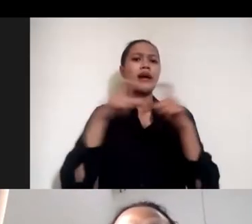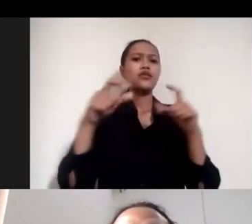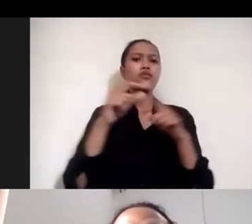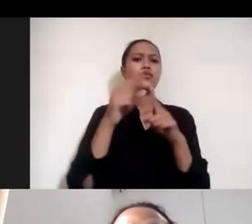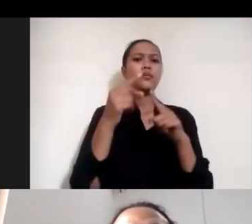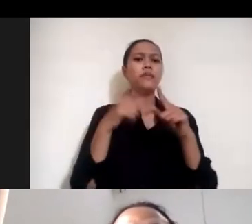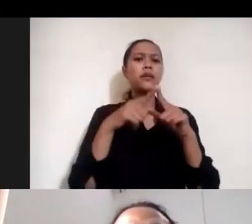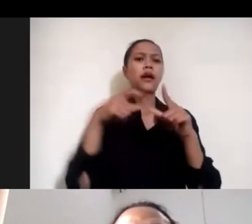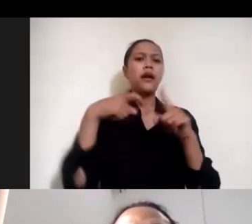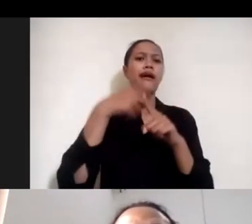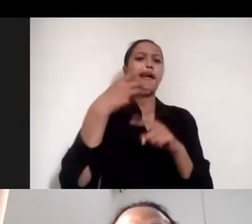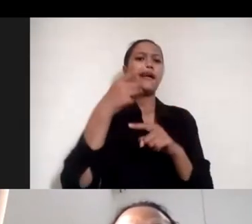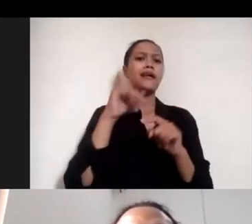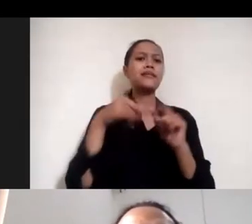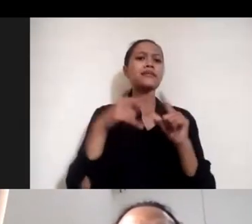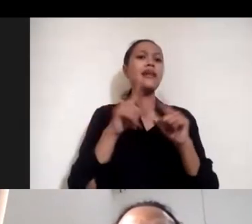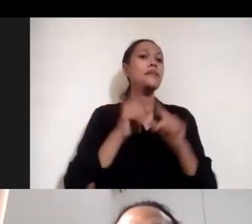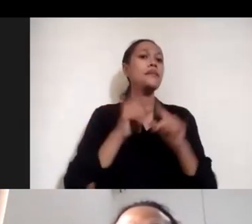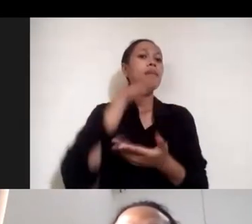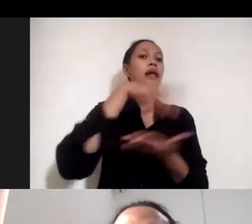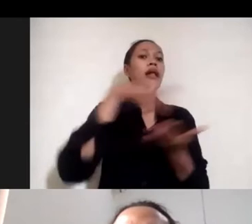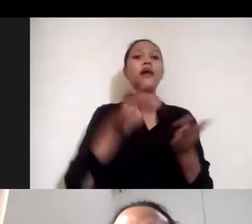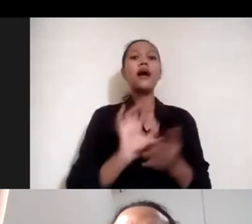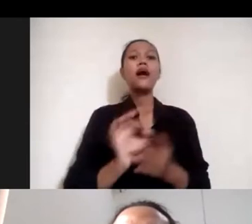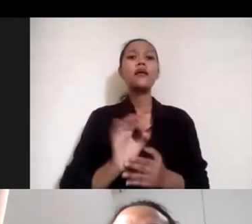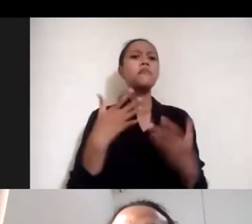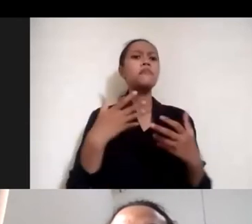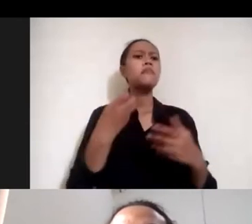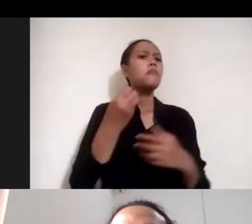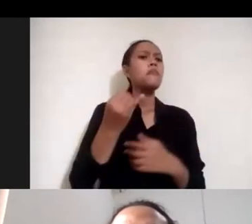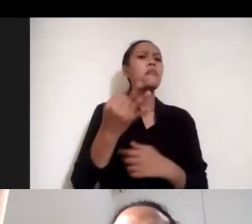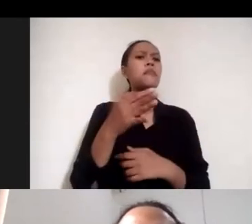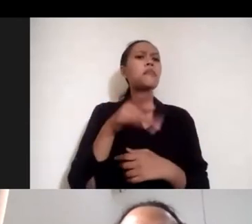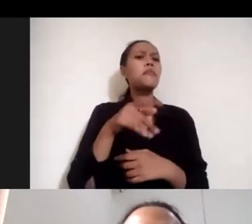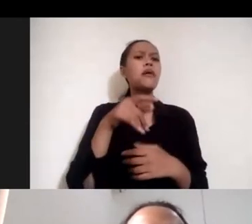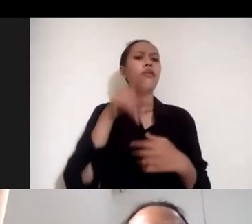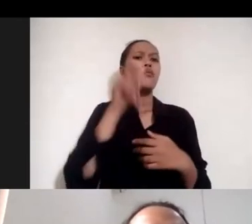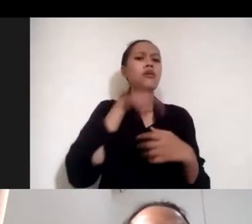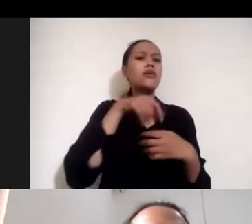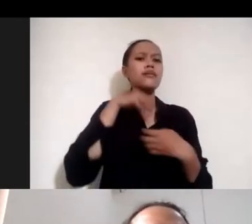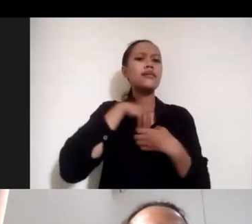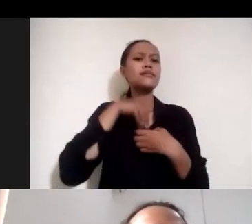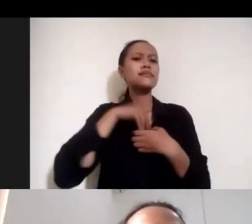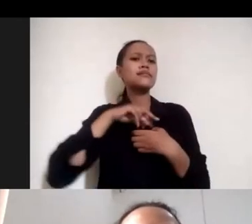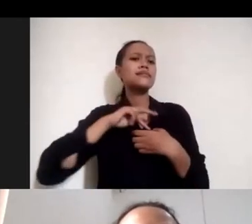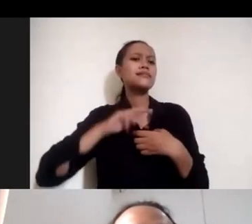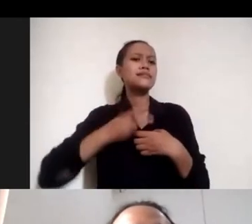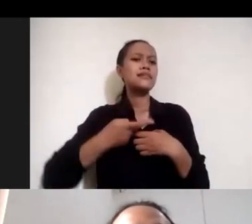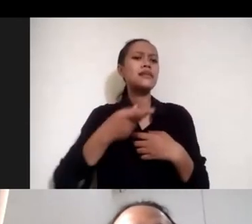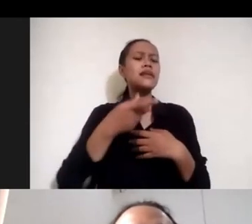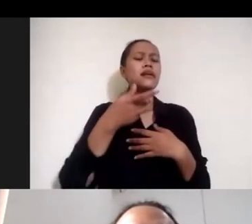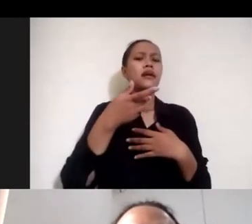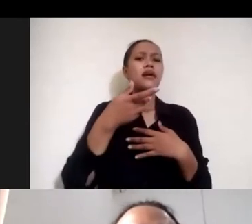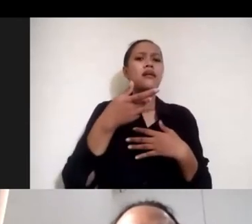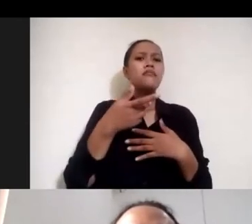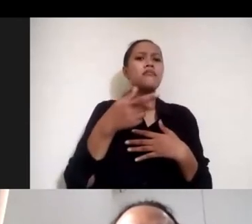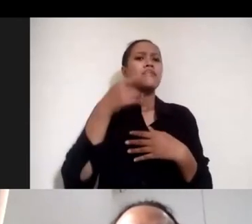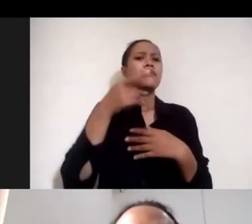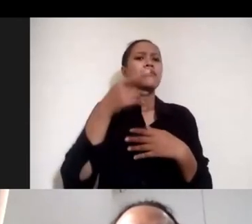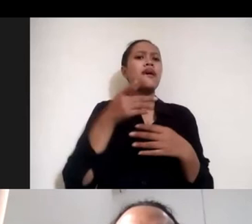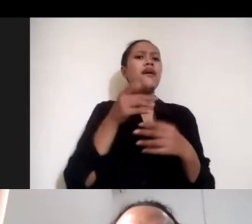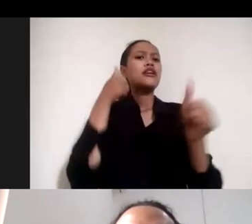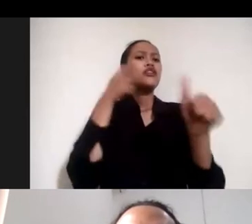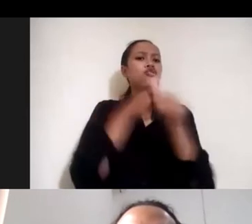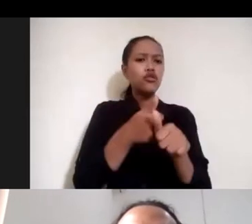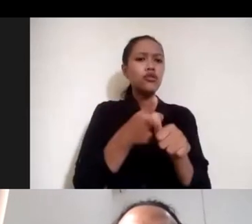banyak sih transgender di Indonesia yang kemudian ikut kartu prakerja atau seberapa banyak yang mereka keterima